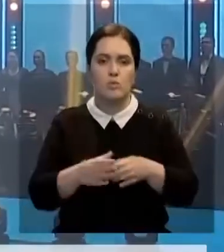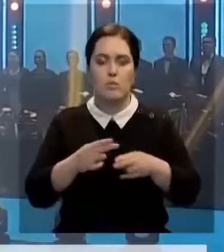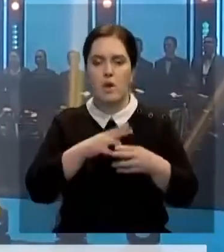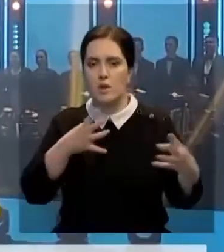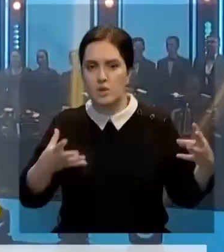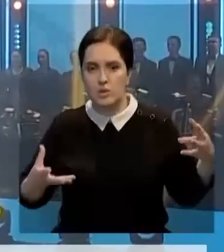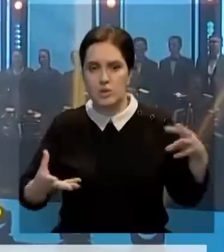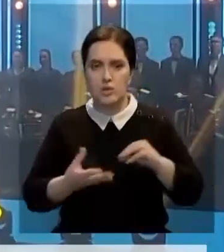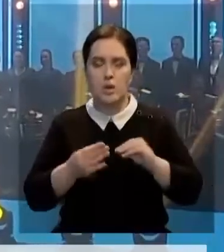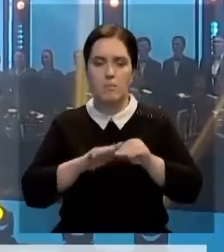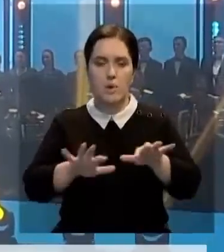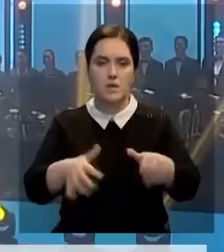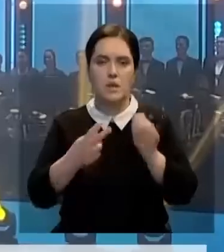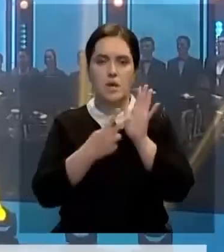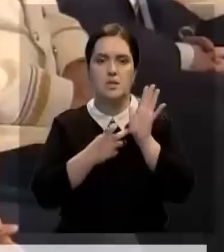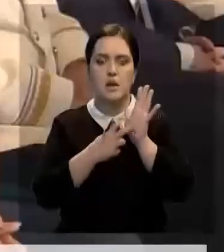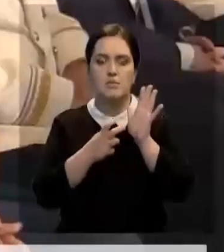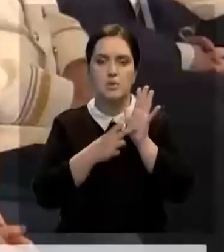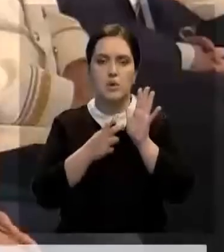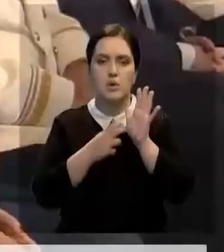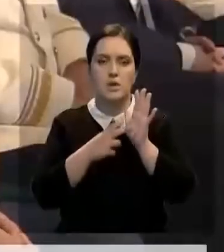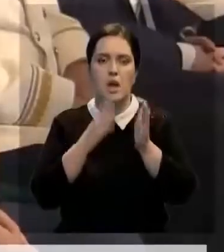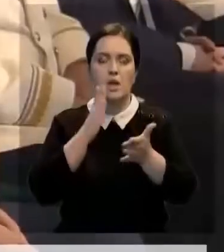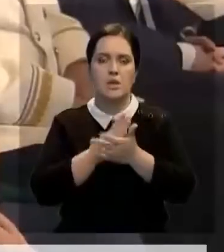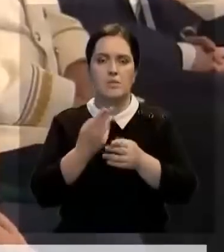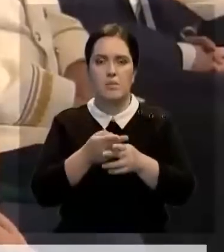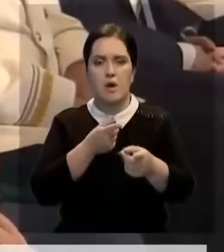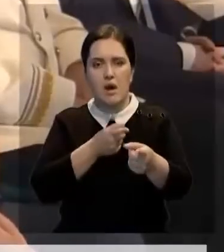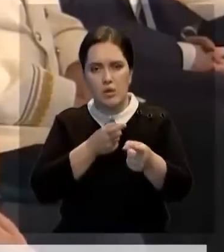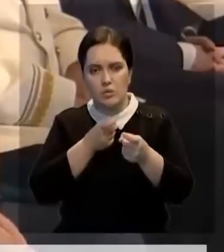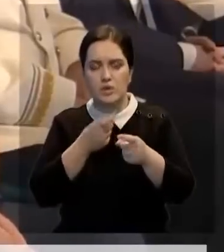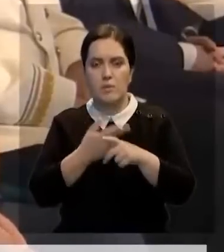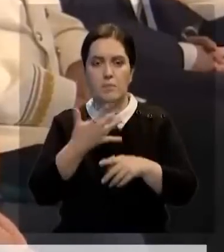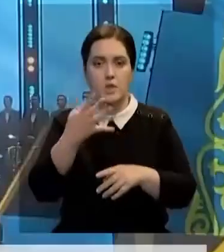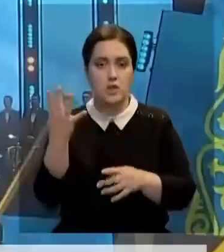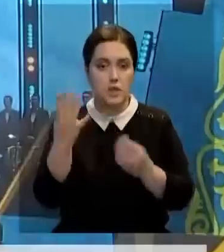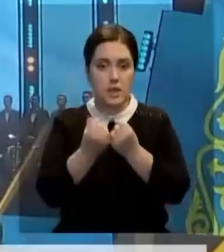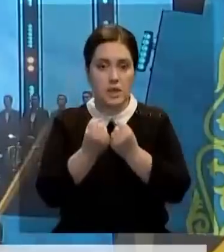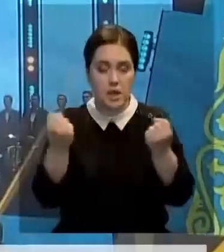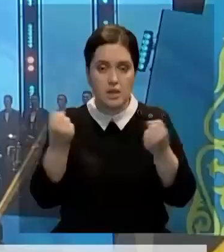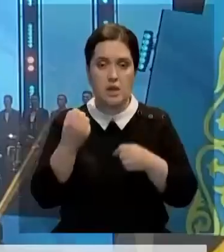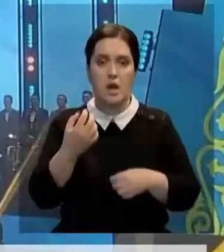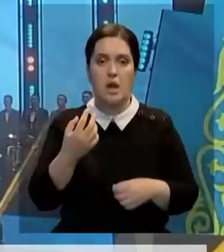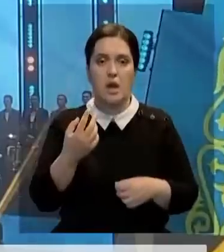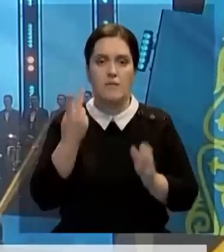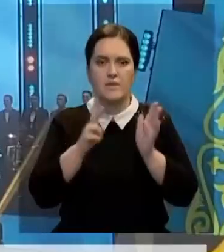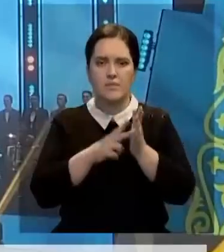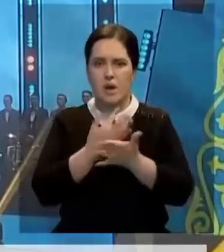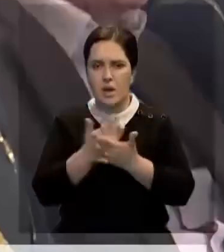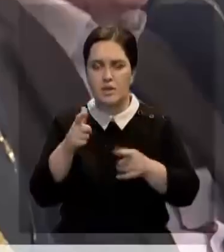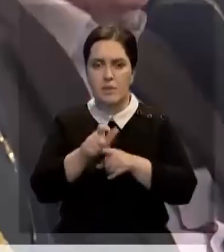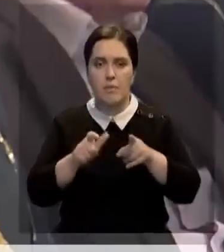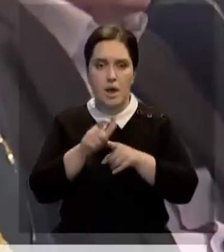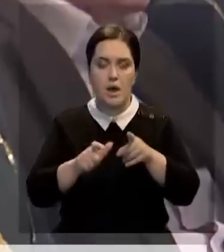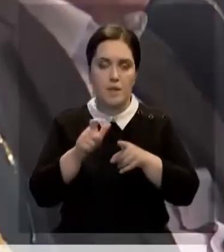изъято почти 700 единиц оружия, 54 гранаты, свыше 17 тысяч боеприпасов. За